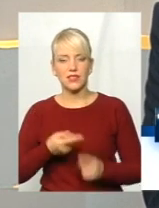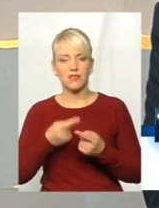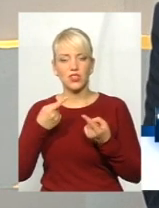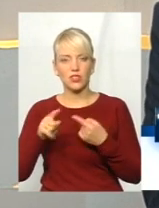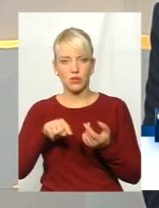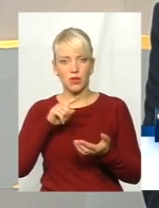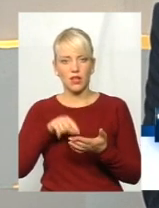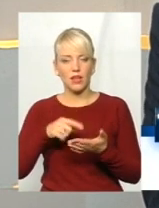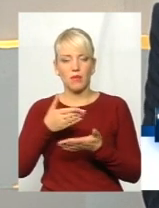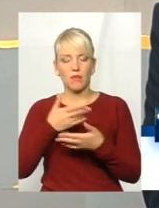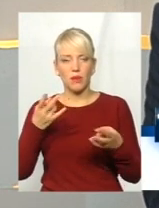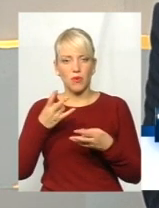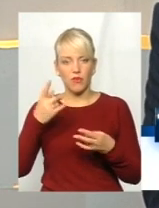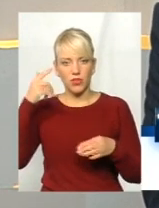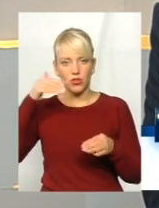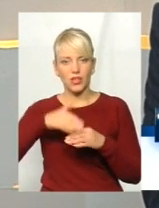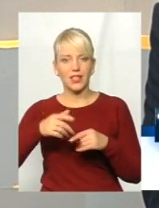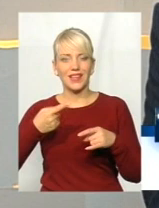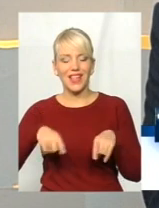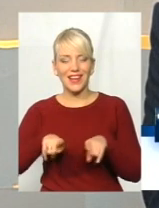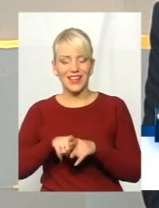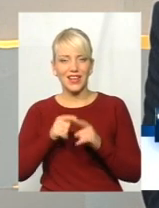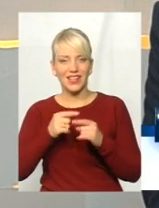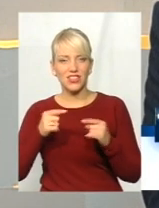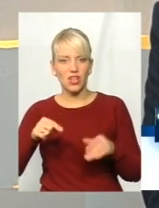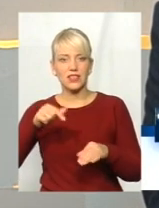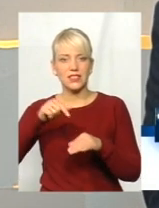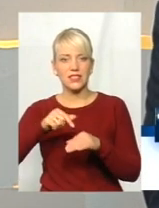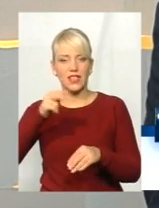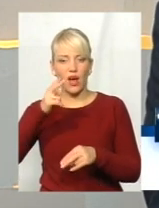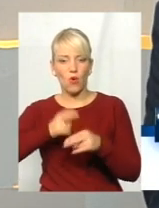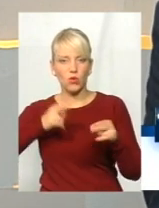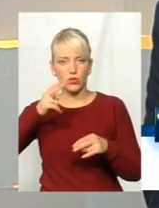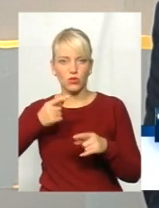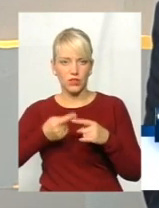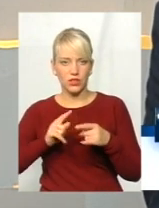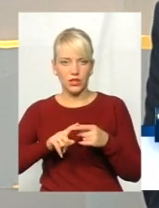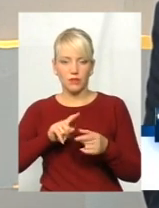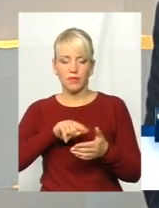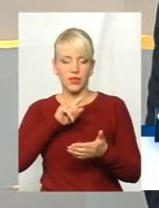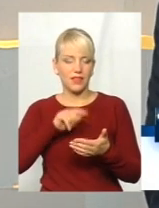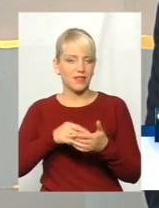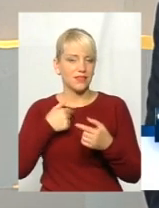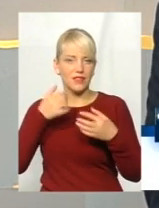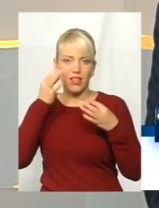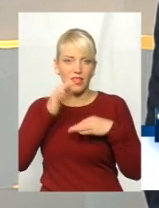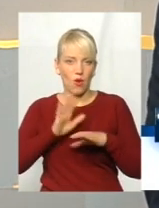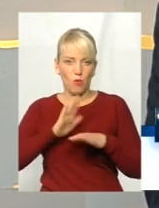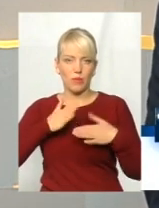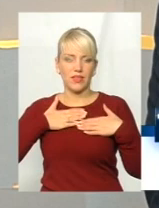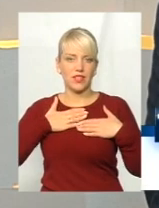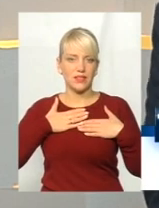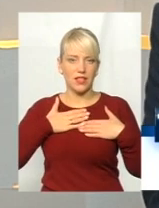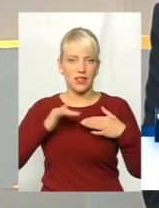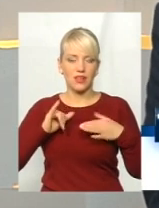на таких речах загострювати дані питання, це не є наша компетенція. І це просто, здається, тільки